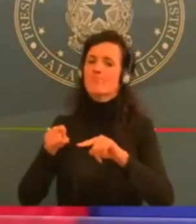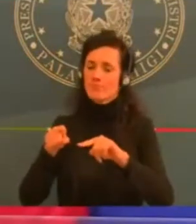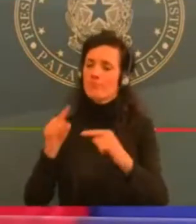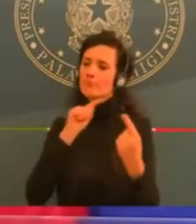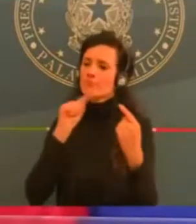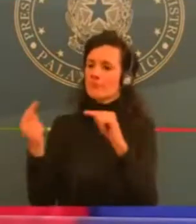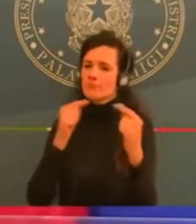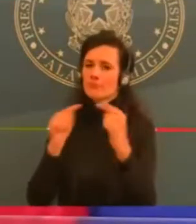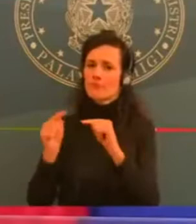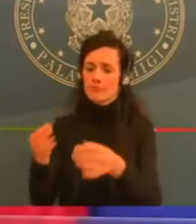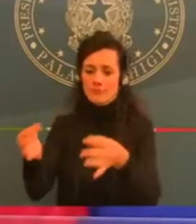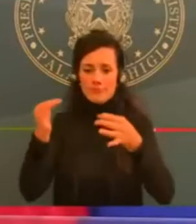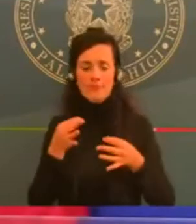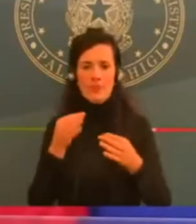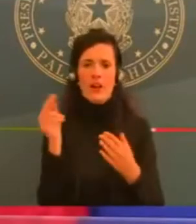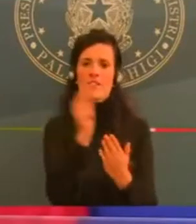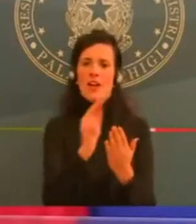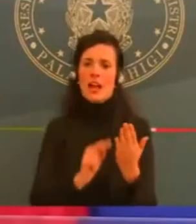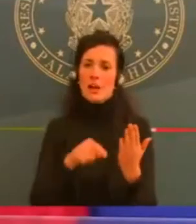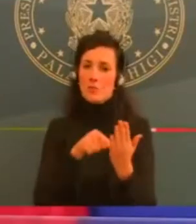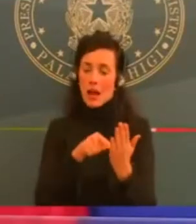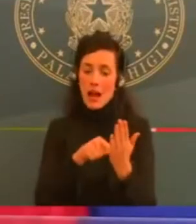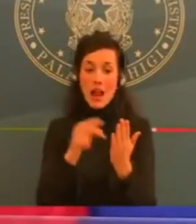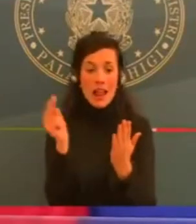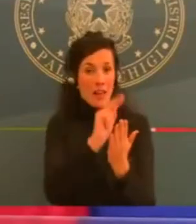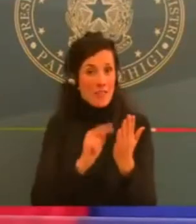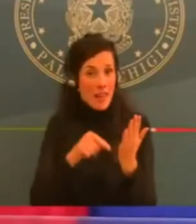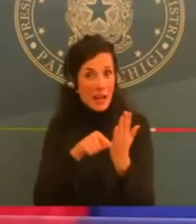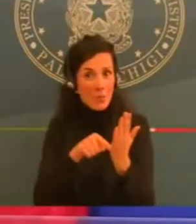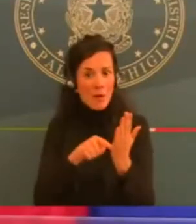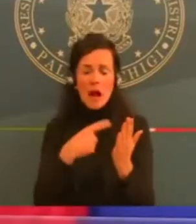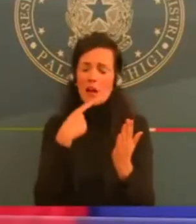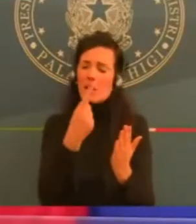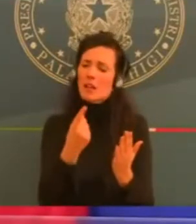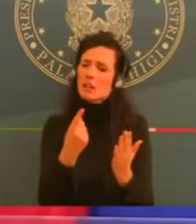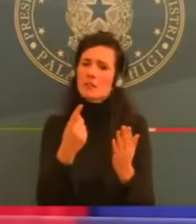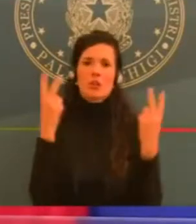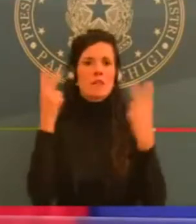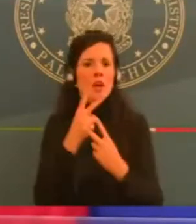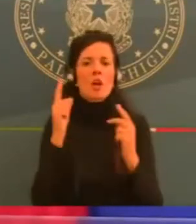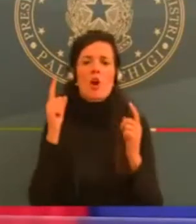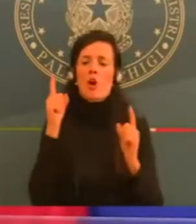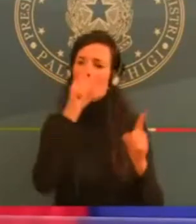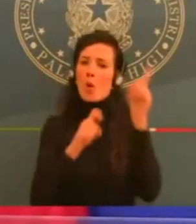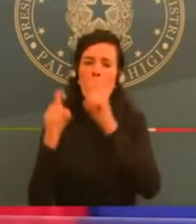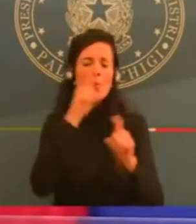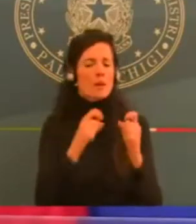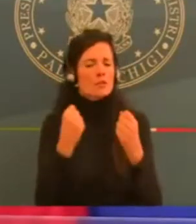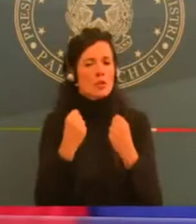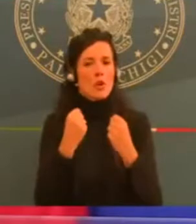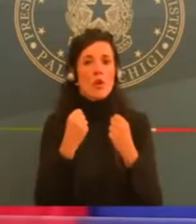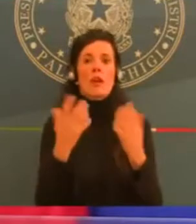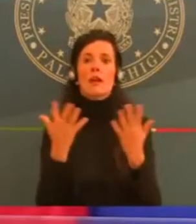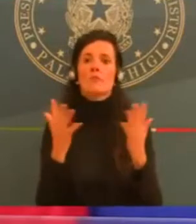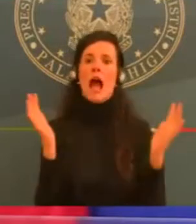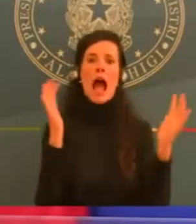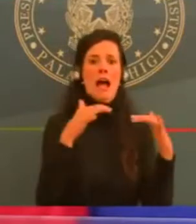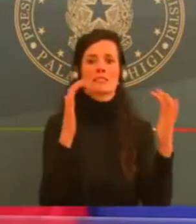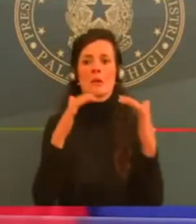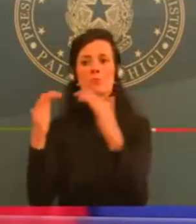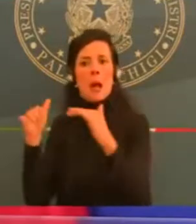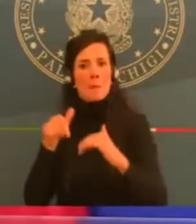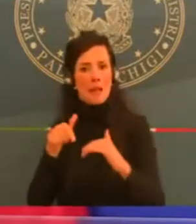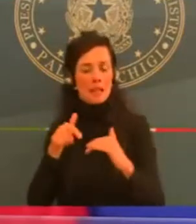peraltro comprensibile, di convivialità e socialità che si accampagna in questi giorni e in